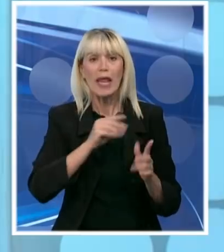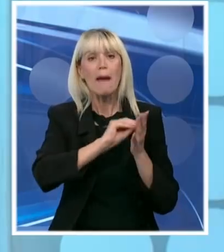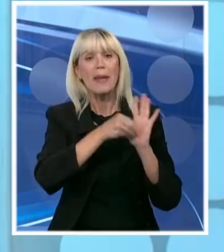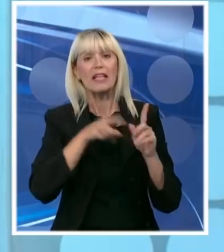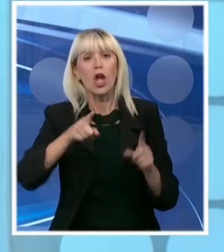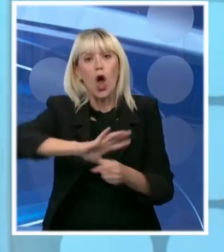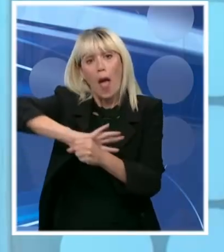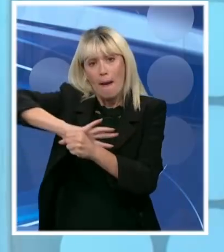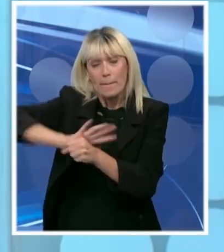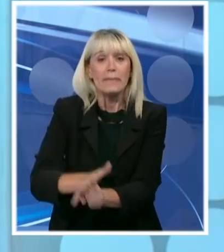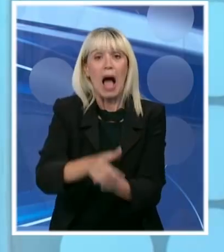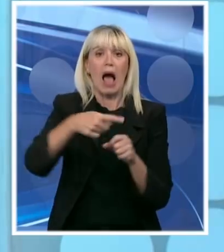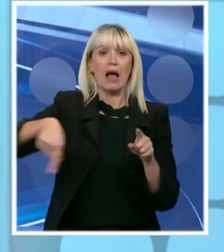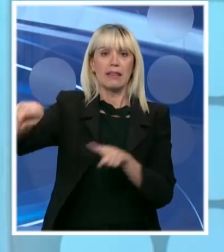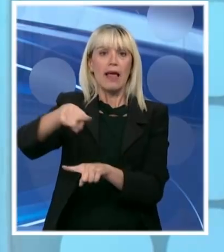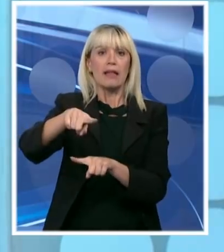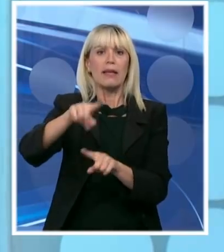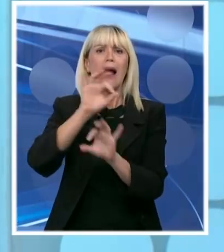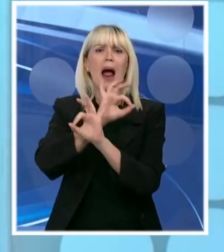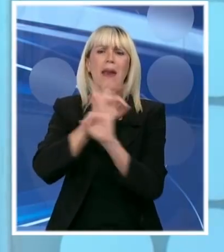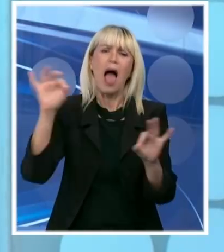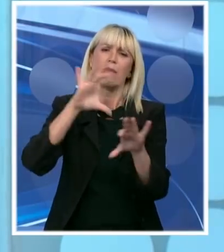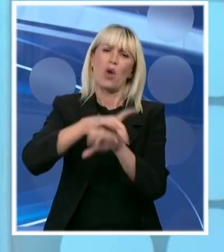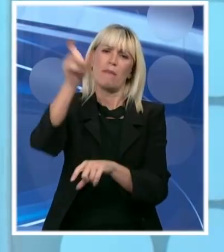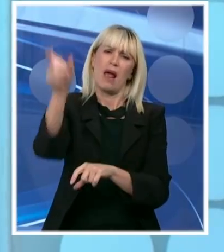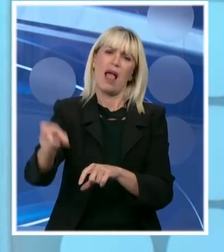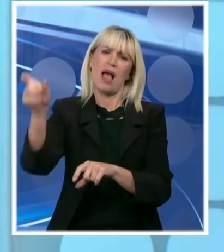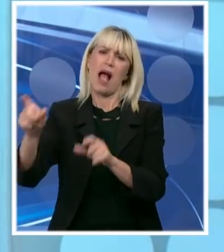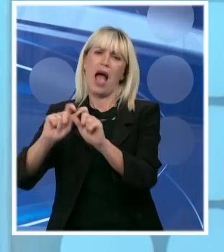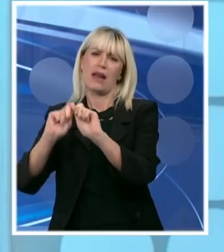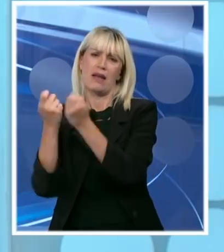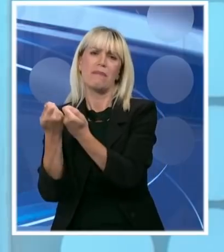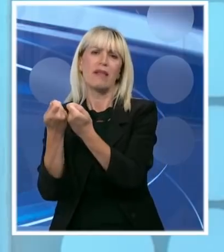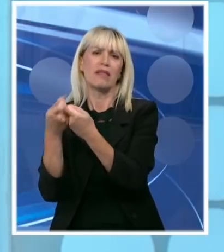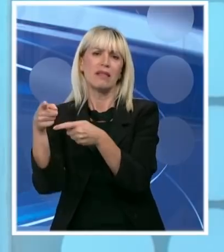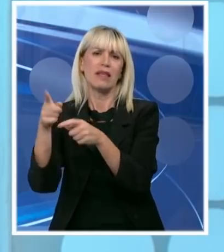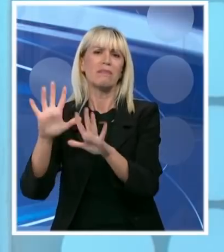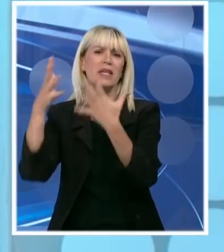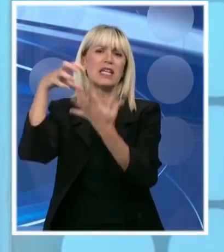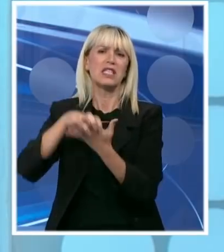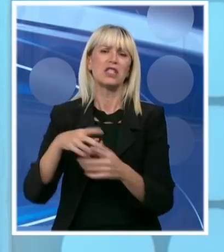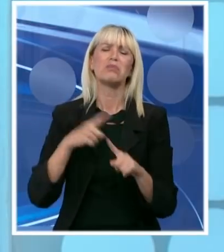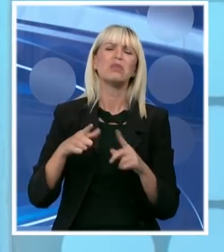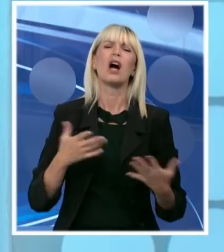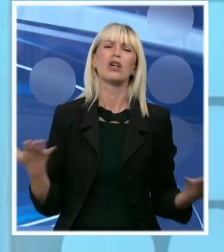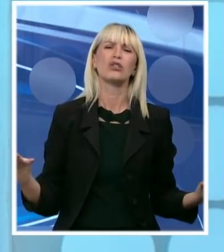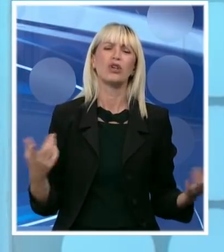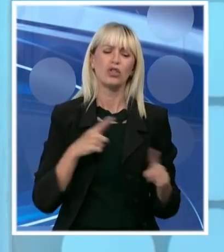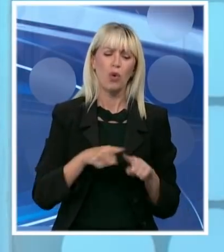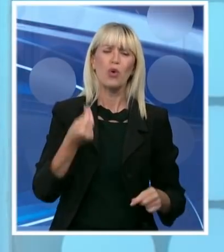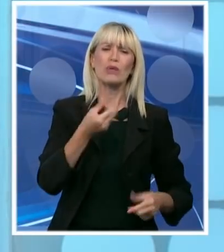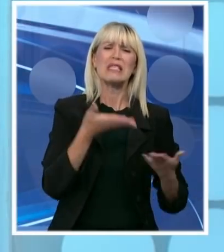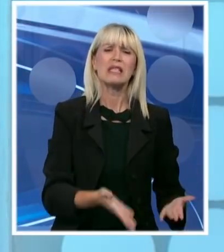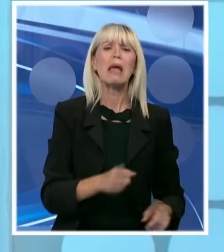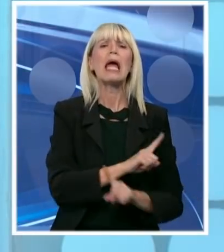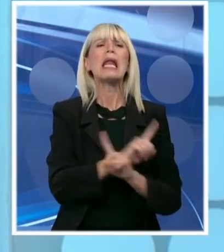O iživljavanju nad najboljim od nas. Zato što mi u Srbiji nikada nismo poštovali ni rad, ni